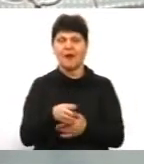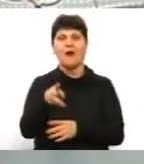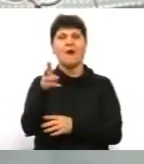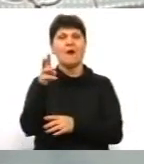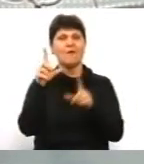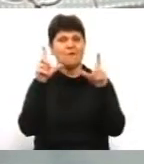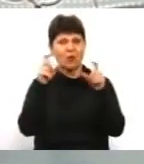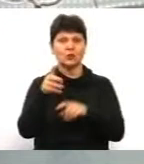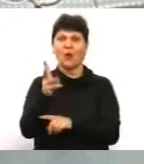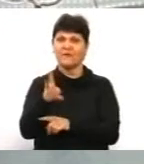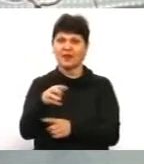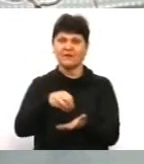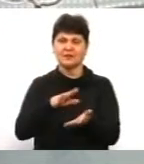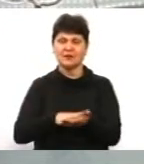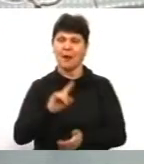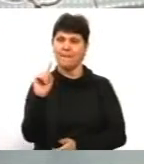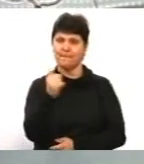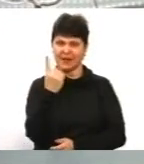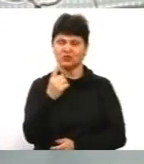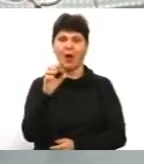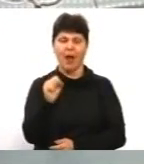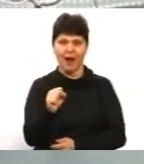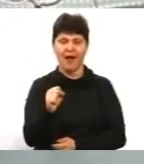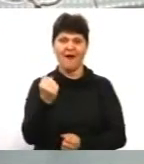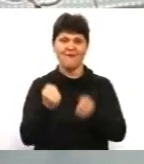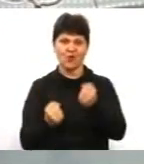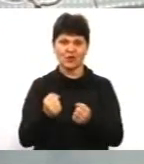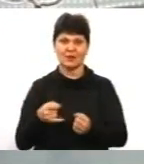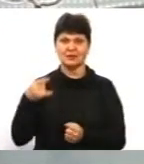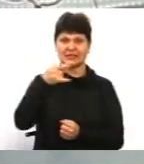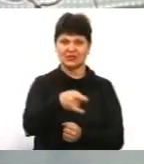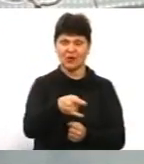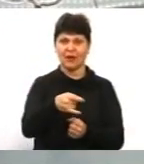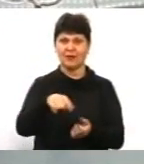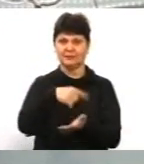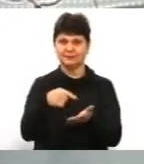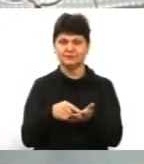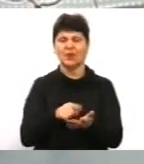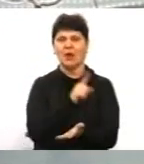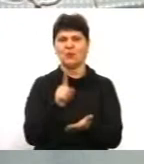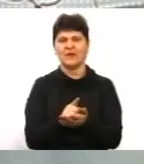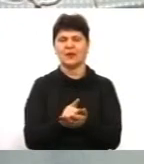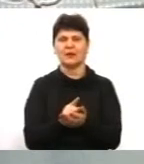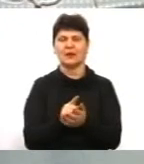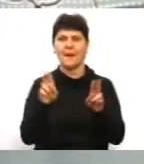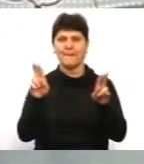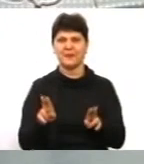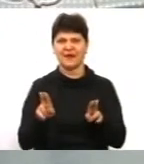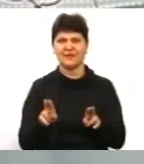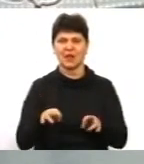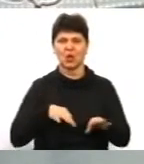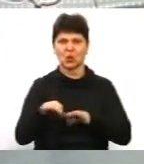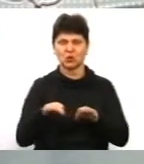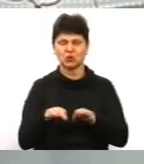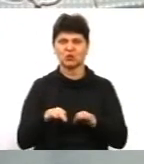Але перше за все, водій заїжджає в населений пункт, він повинен дотримуватися правил дорожнього руху, рухатися швидкістю 50 км